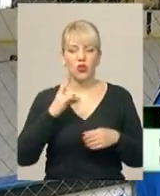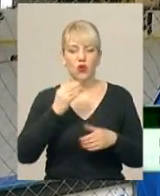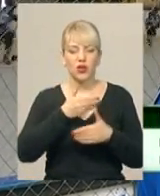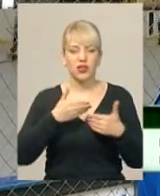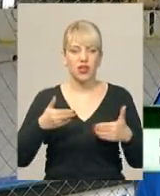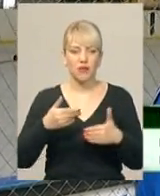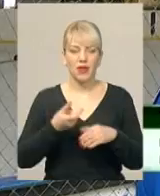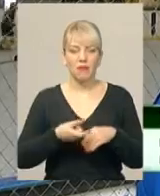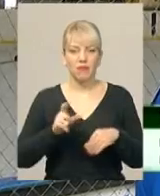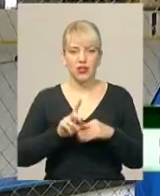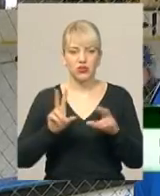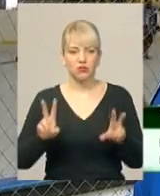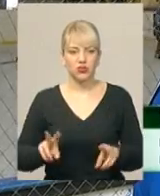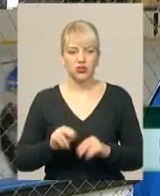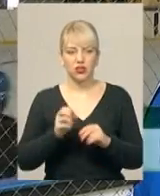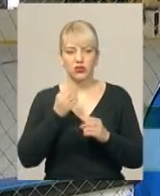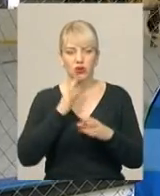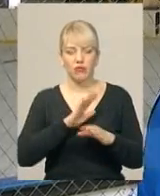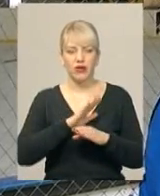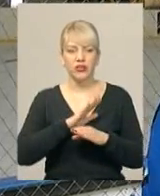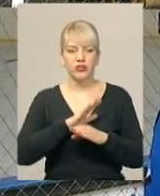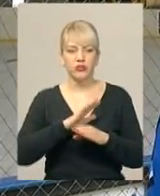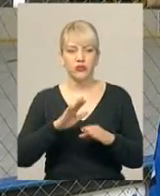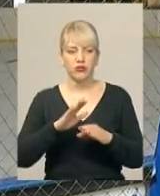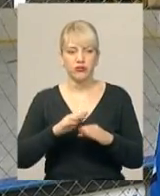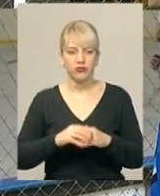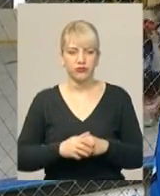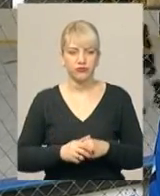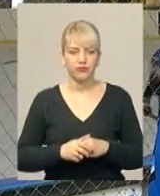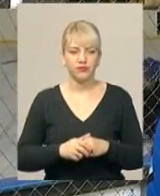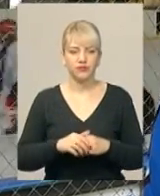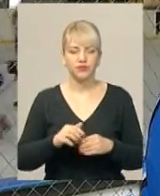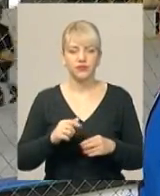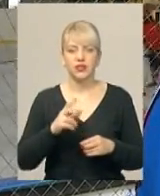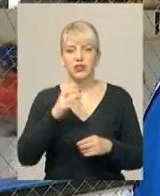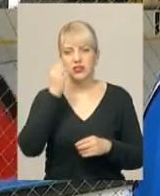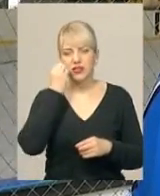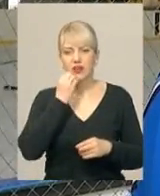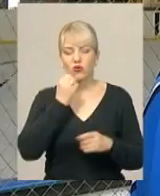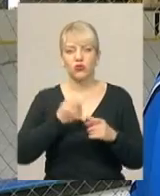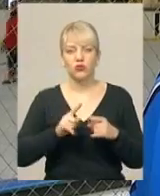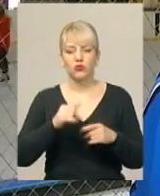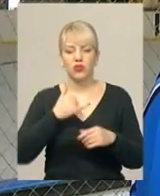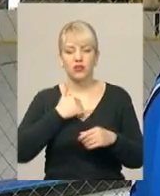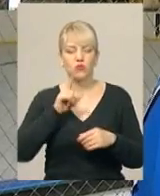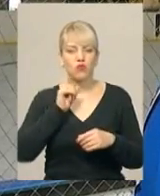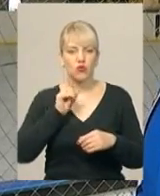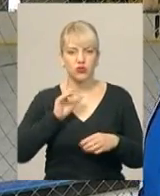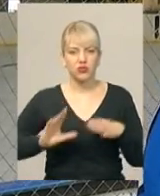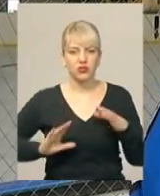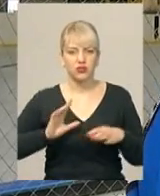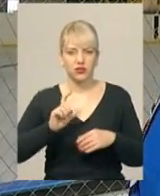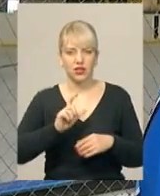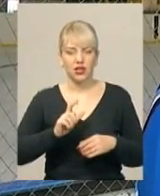більше всього пощастило. Добре, що не довели до болітів, а виріли по грі. Ну, за що того, що у нас більше команді молодих граків, які більш мастерові